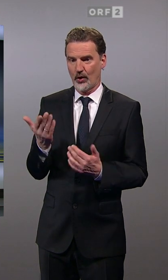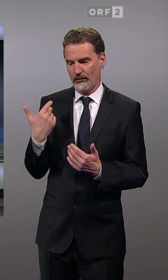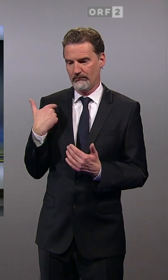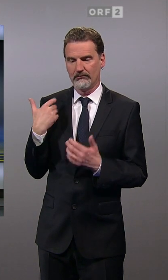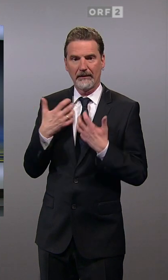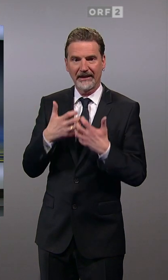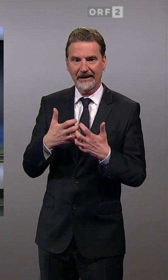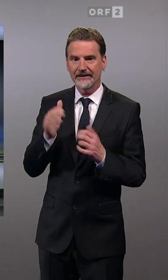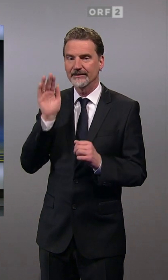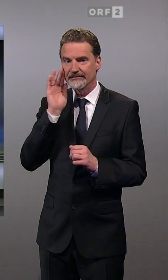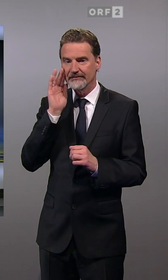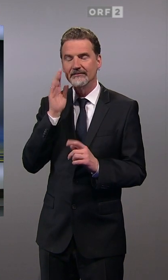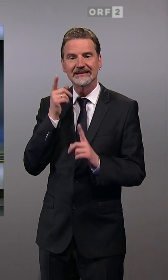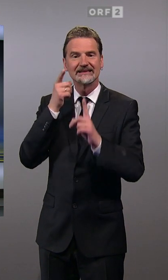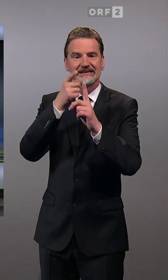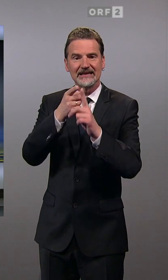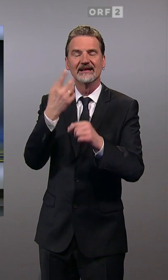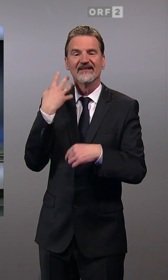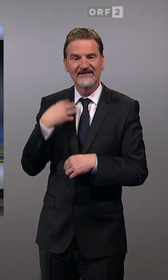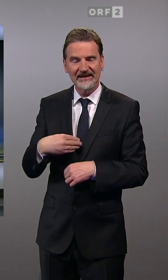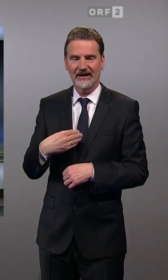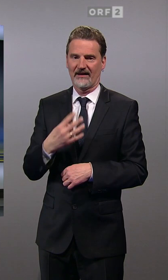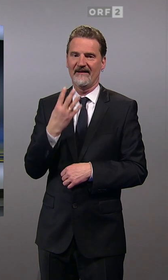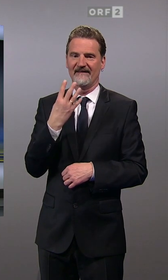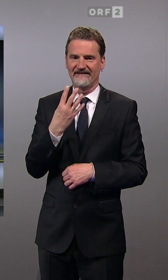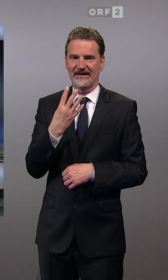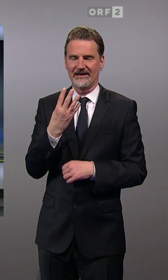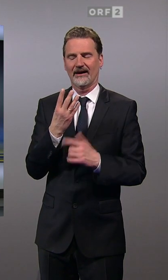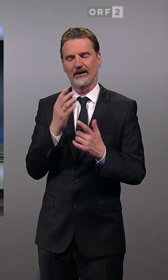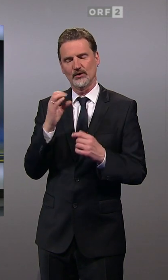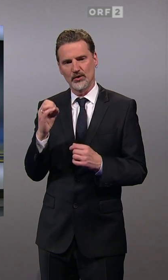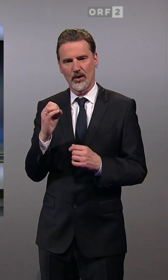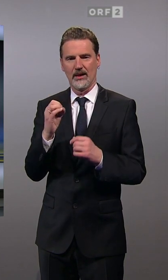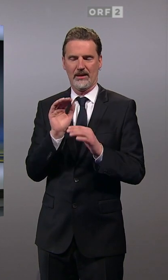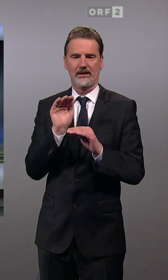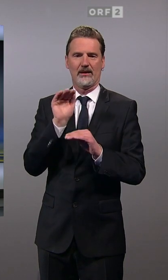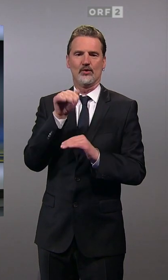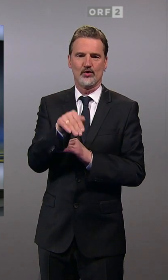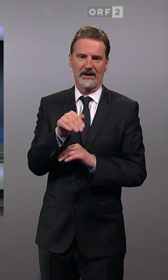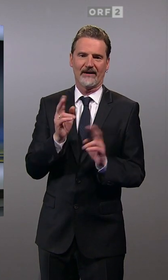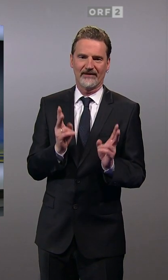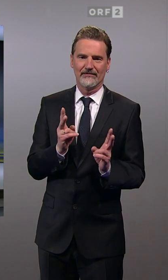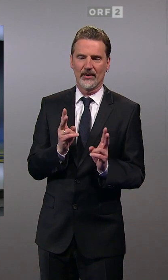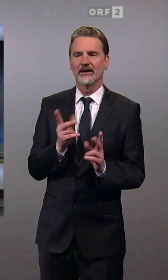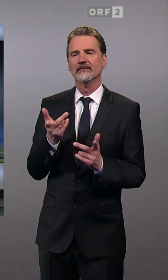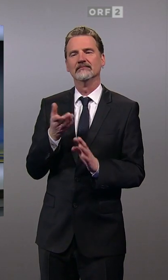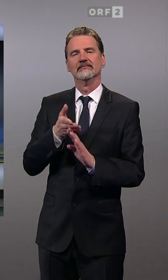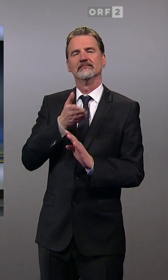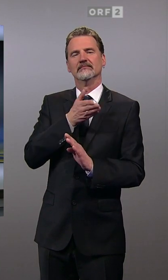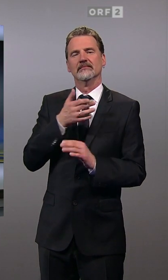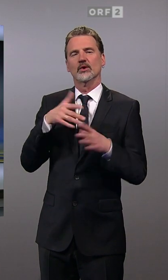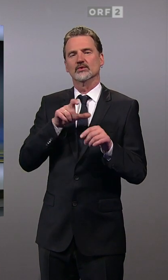das Wahlziel ja immerhin wieder einen Vierer vorne stehen zu haben. Also jedenfalls weit weg vom bisher besten Ergebnis im Jahr